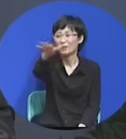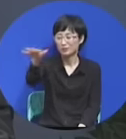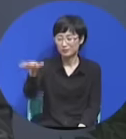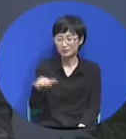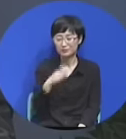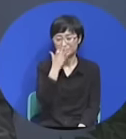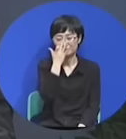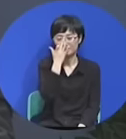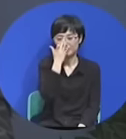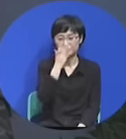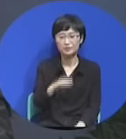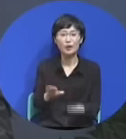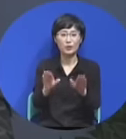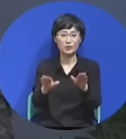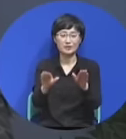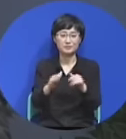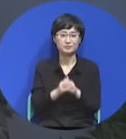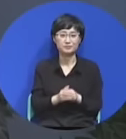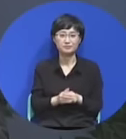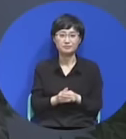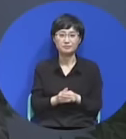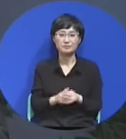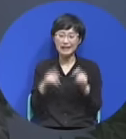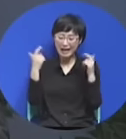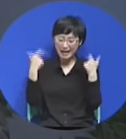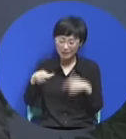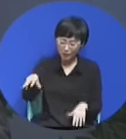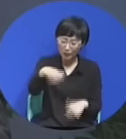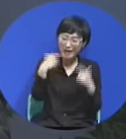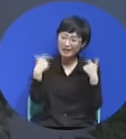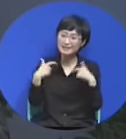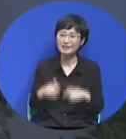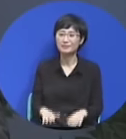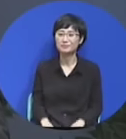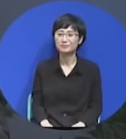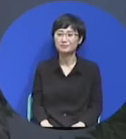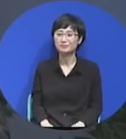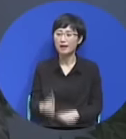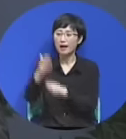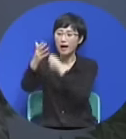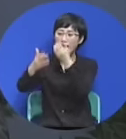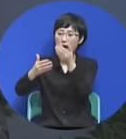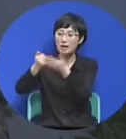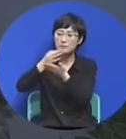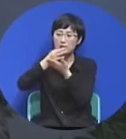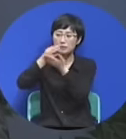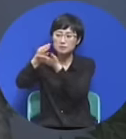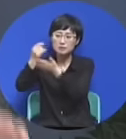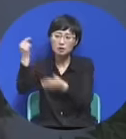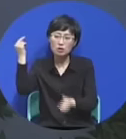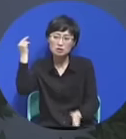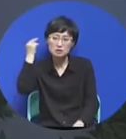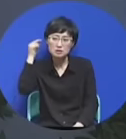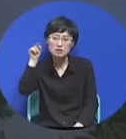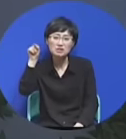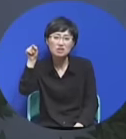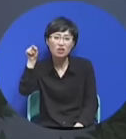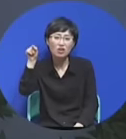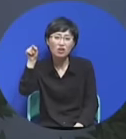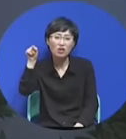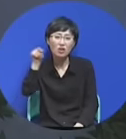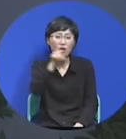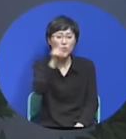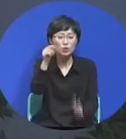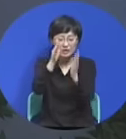여러분이 오늘 또 어디서든지 정말 하나님의 음성을 듣는다는 것은 기도응답이